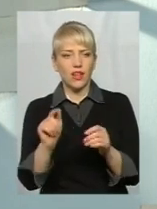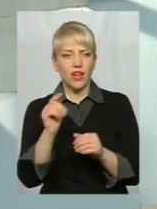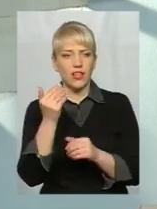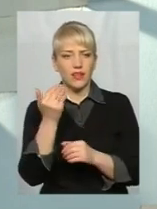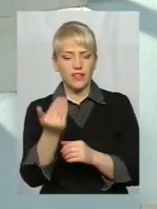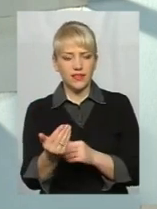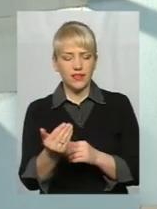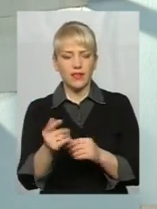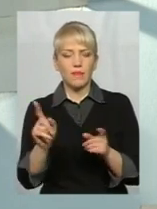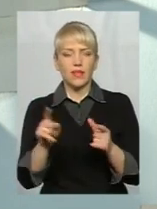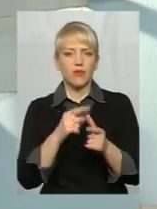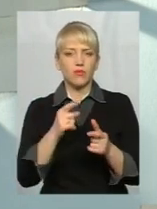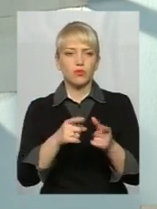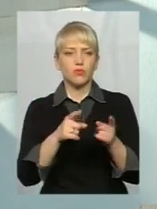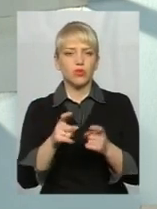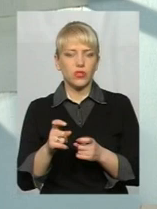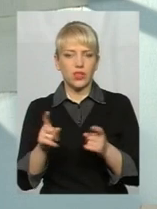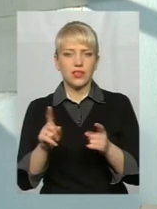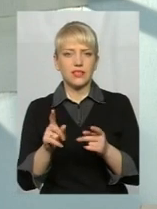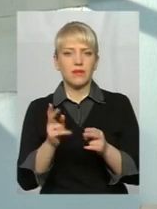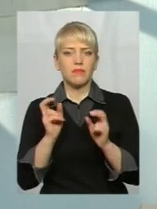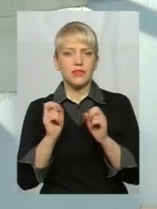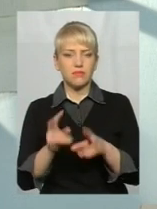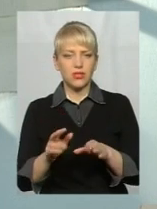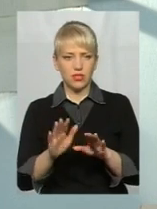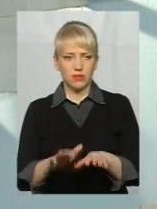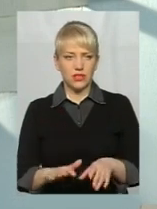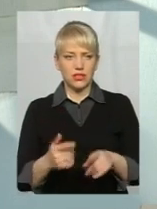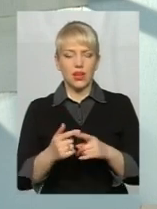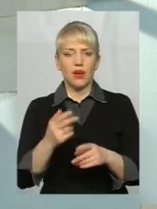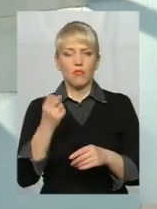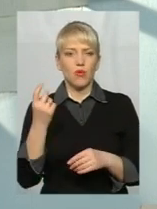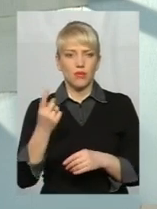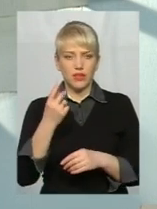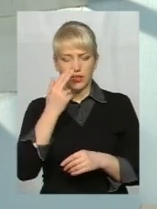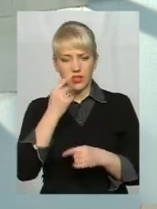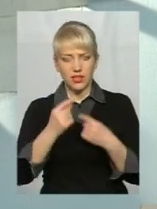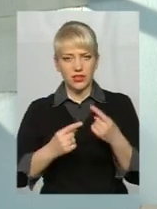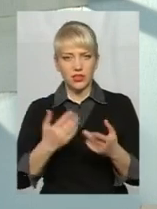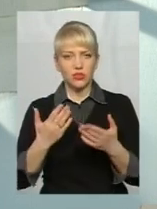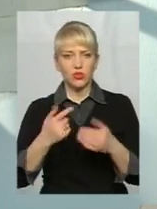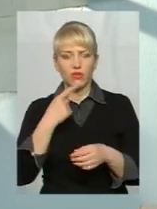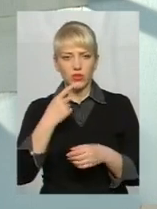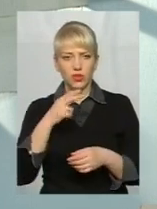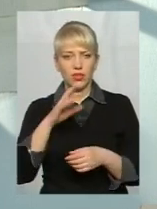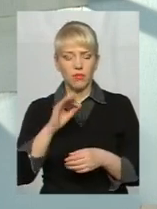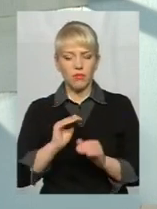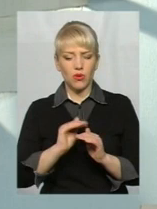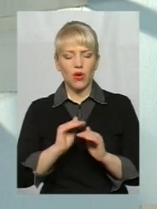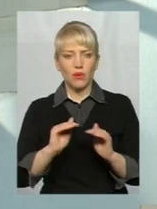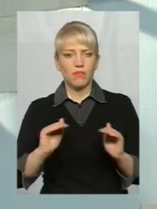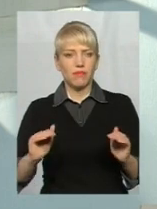небезпечне місце. Що може відбуватись? По-перше, традиційно, якщо говорити про підлітків, то це така